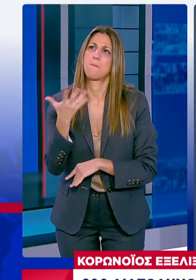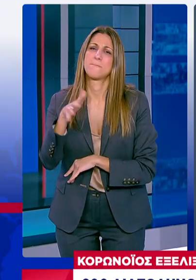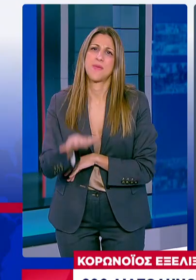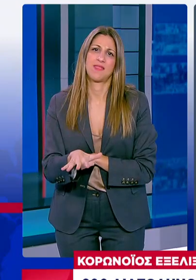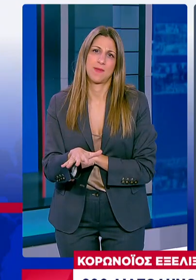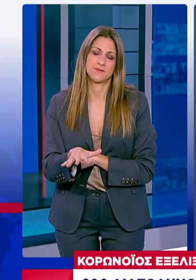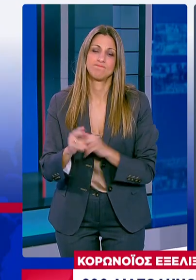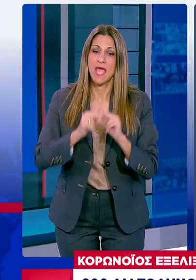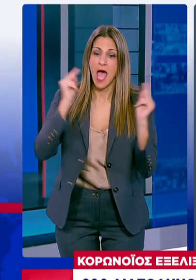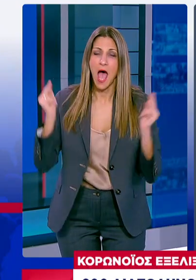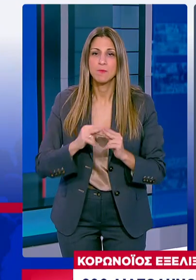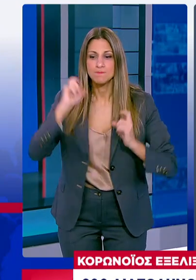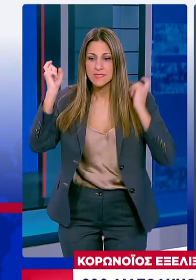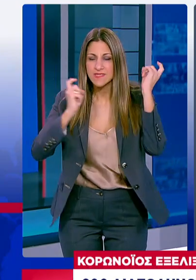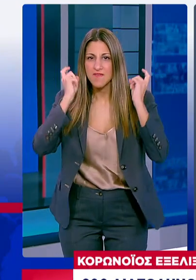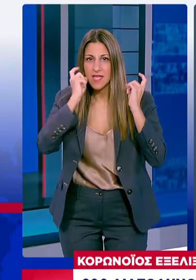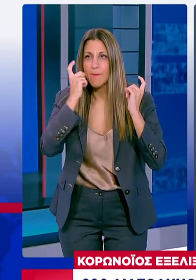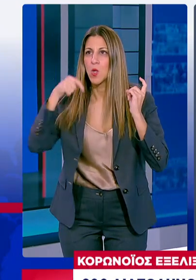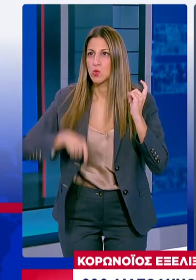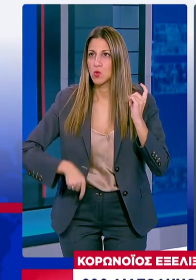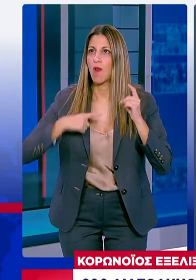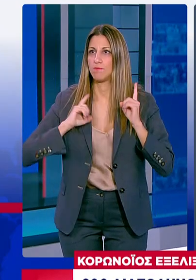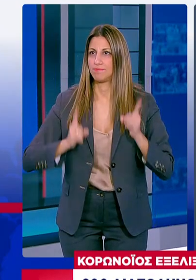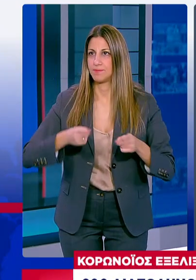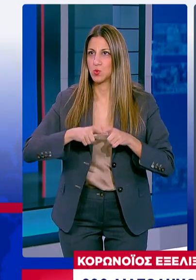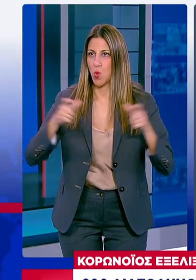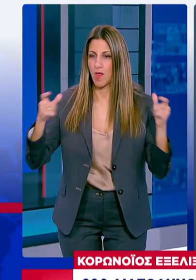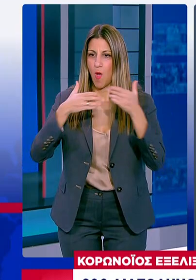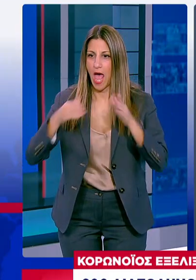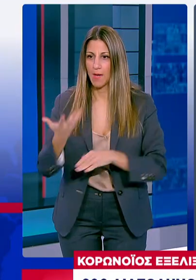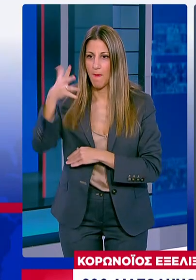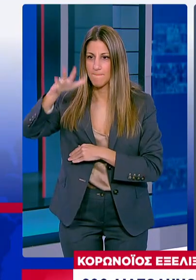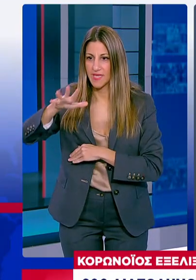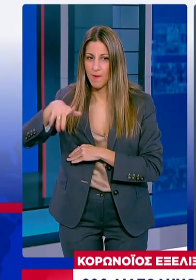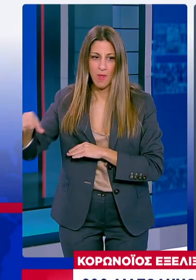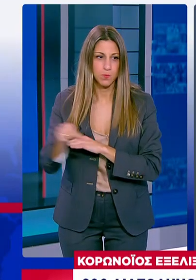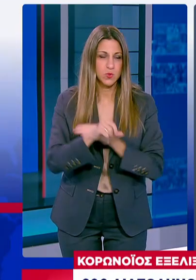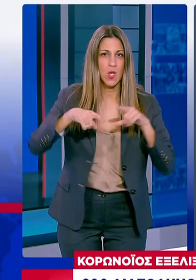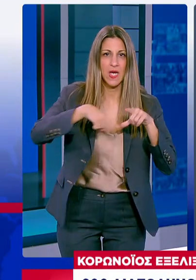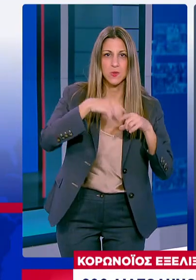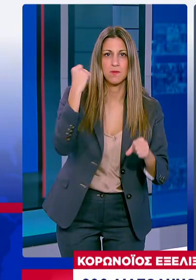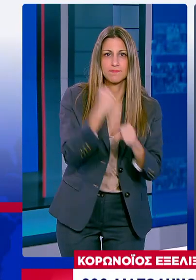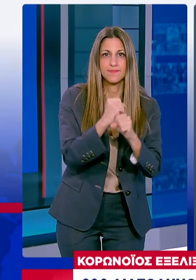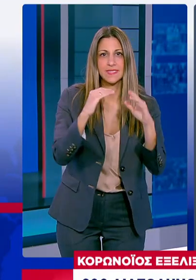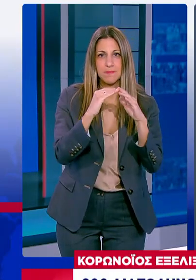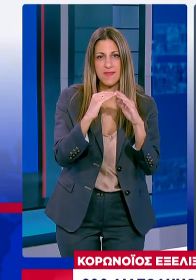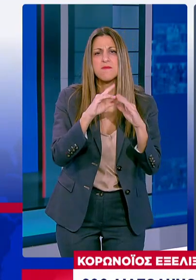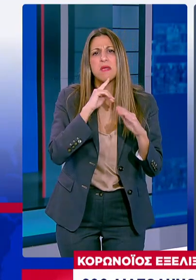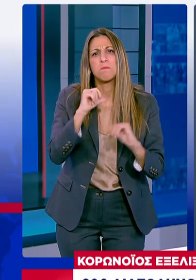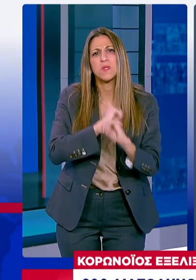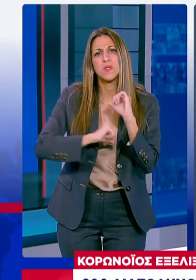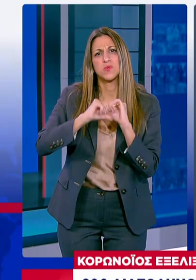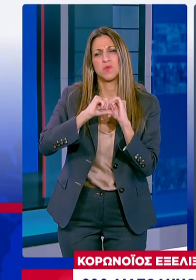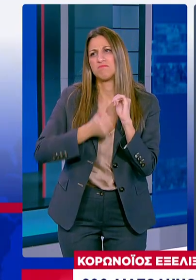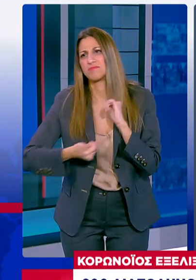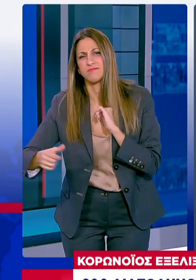υπήρξε προβληματισμός για την αναστάδυση που θα προκαλούσε το άριγμα των σχολείων στα παιδιά Η απόφασή μας αυτή βέβαια Σε καμιά